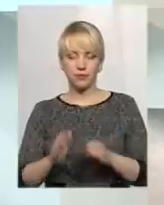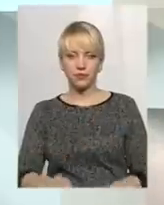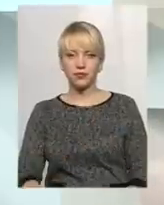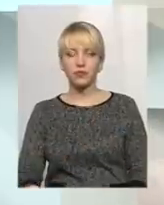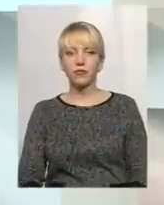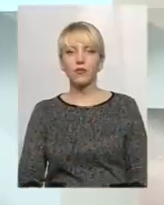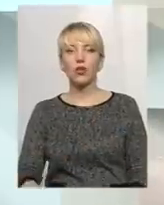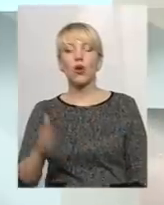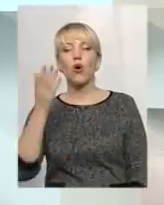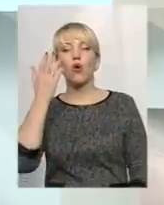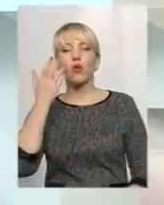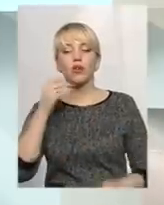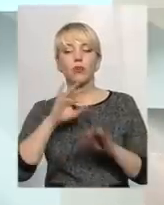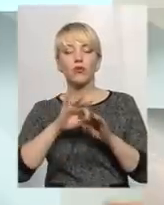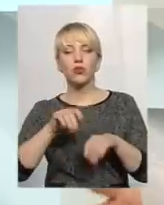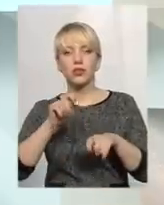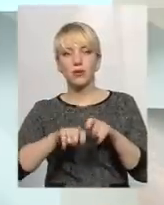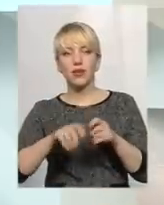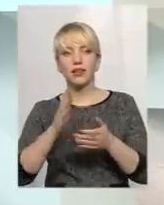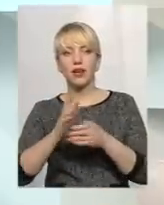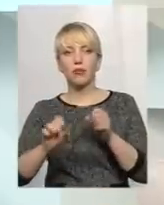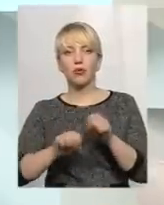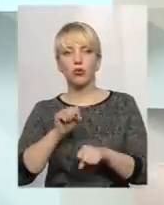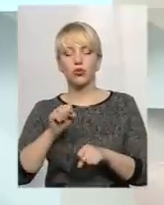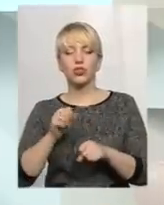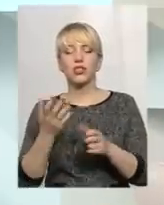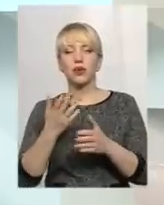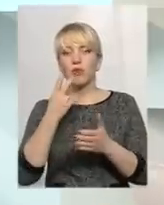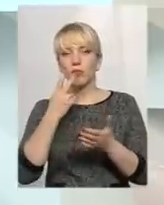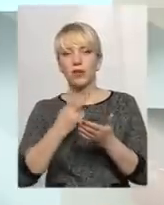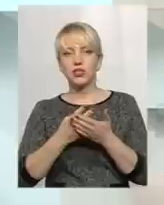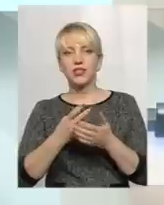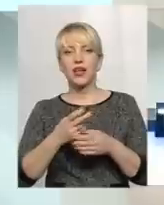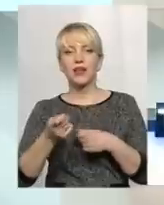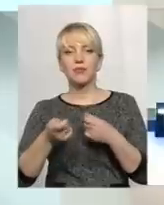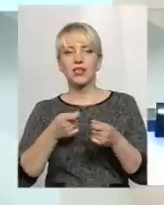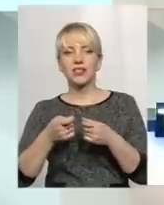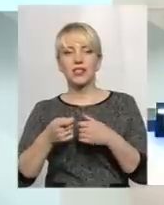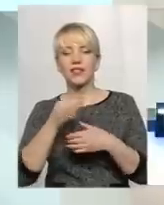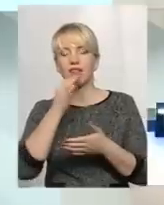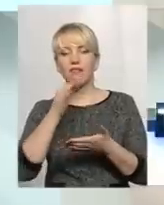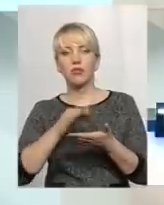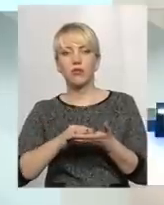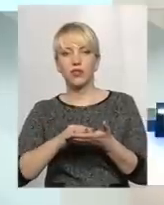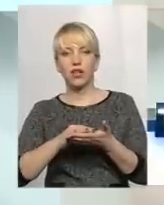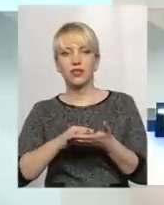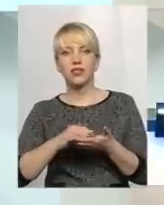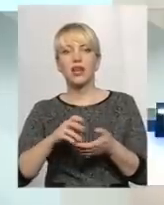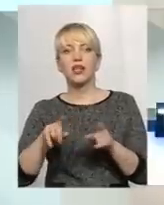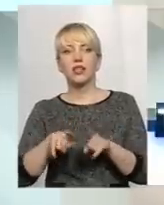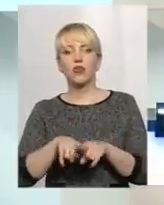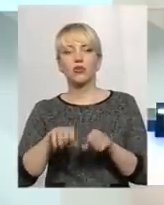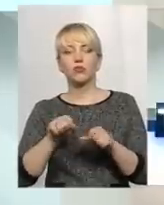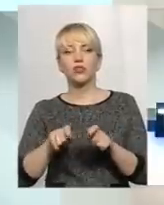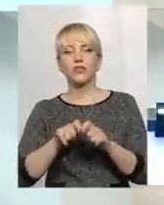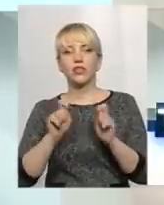так, порушення є, за які передбачена адміністративна відповідальність, є порушення, за які розраховуються збитки заподійної держави, також може